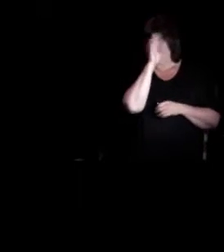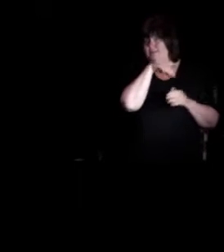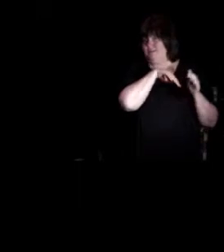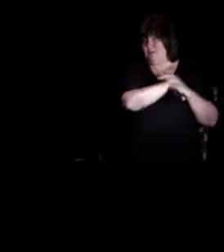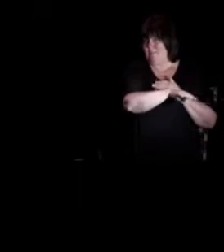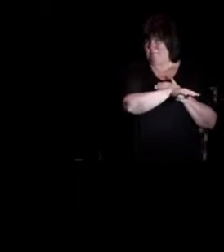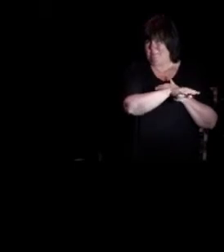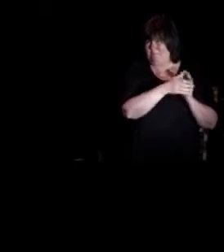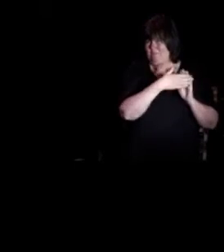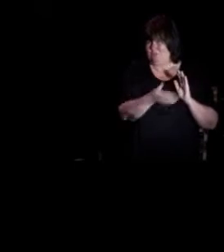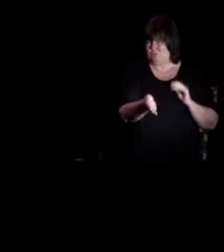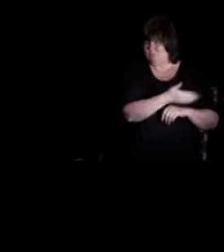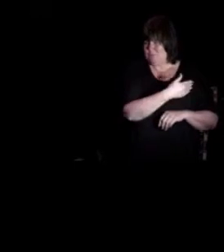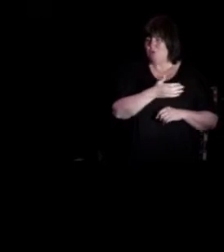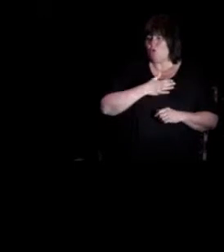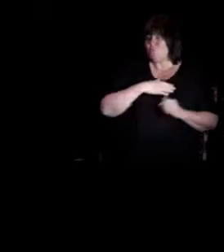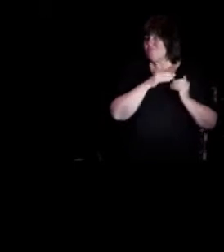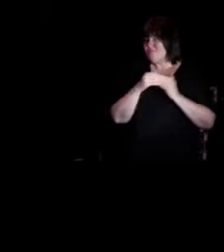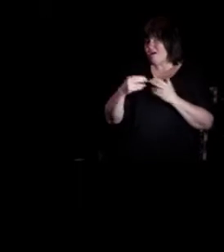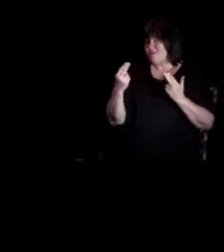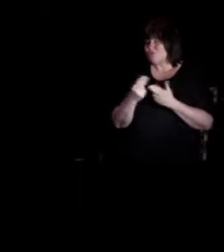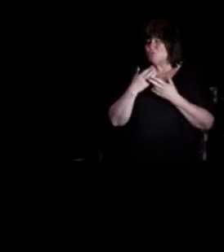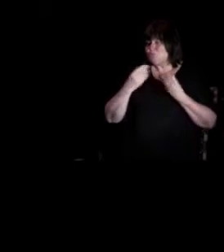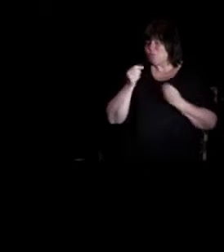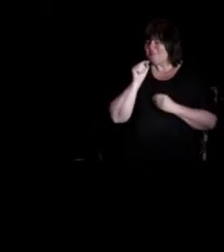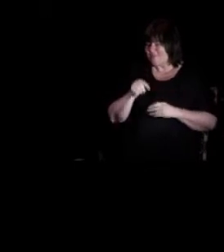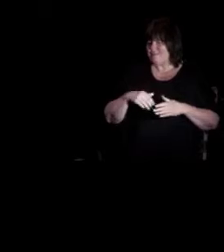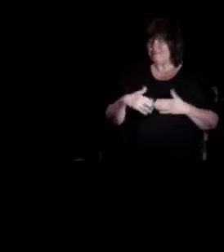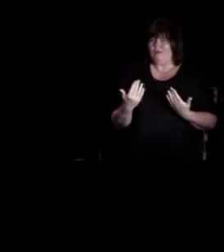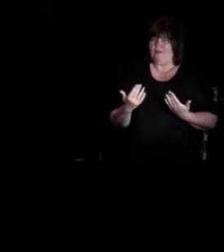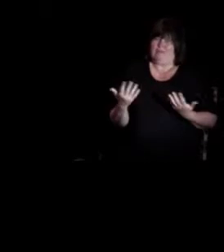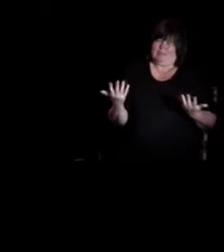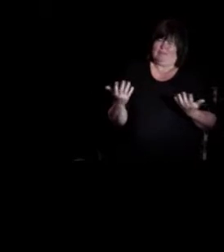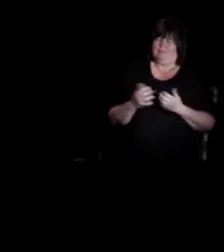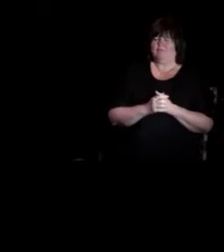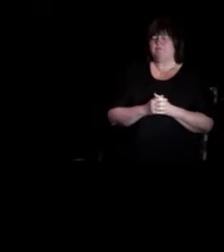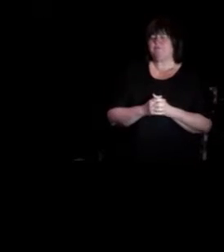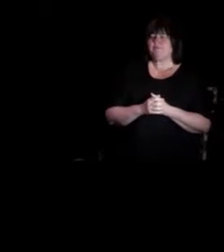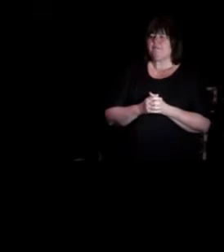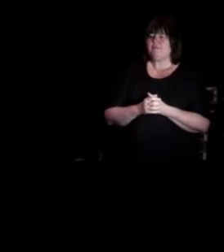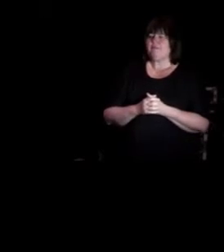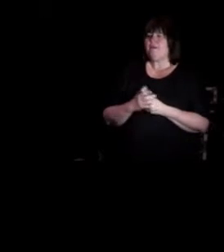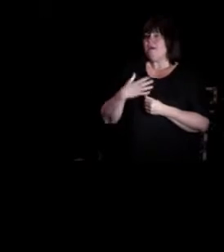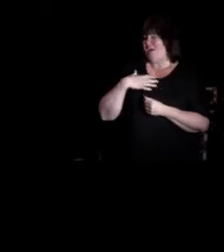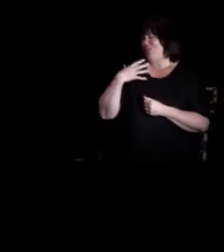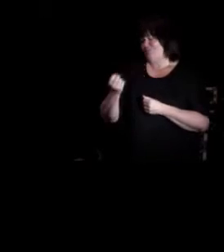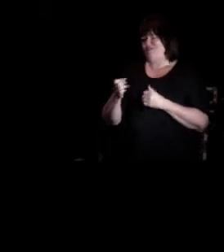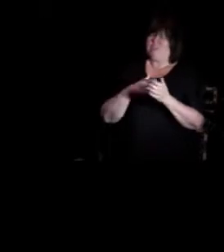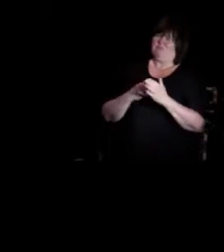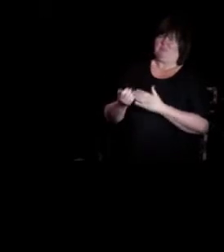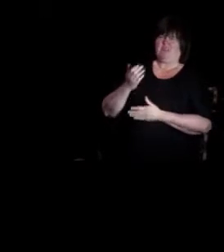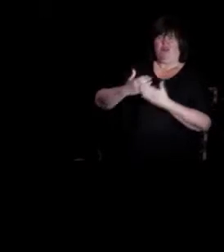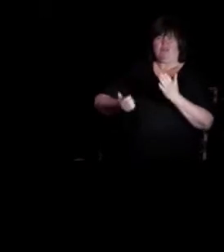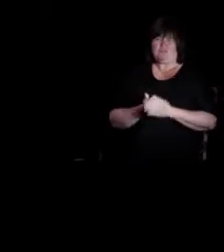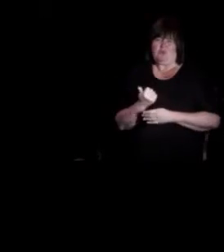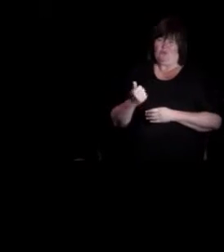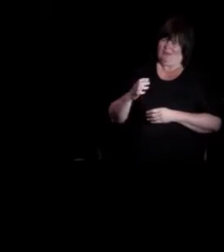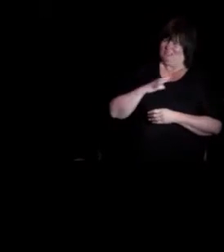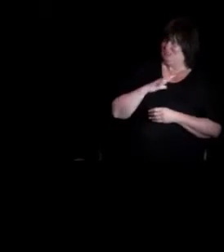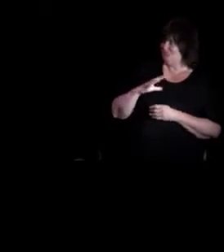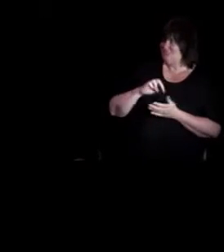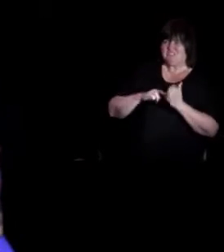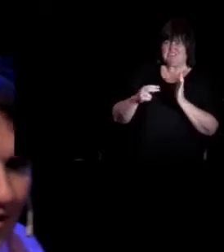og han veilederen min var også borte den dagen av en eller annen grunn. Men da hadde jeg jo vært terapeut i et halvt år, så jeg synes vi har taklet det ganske bra.